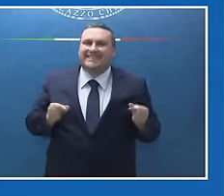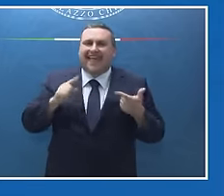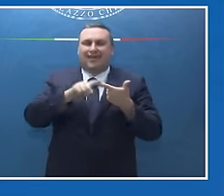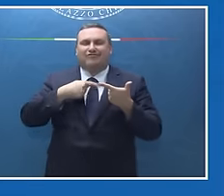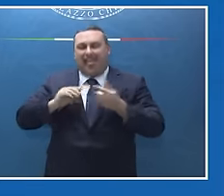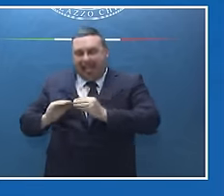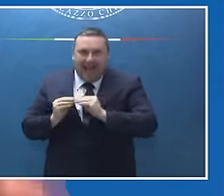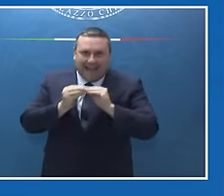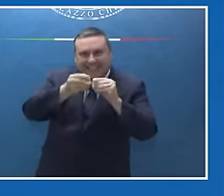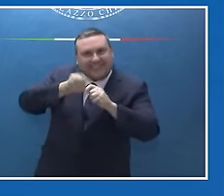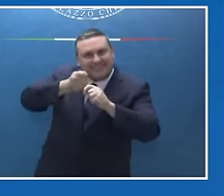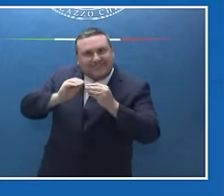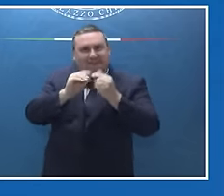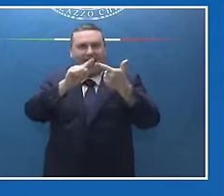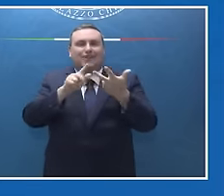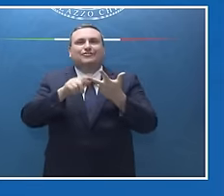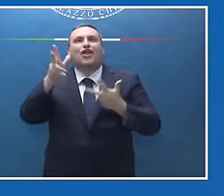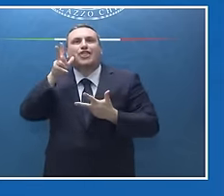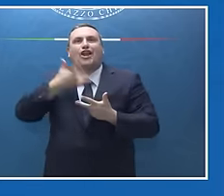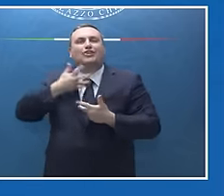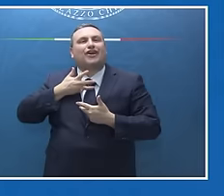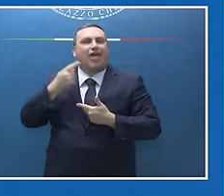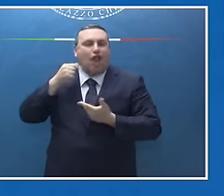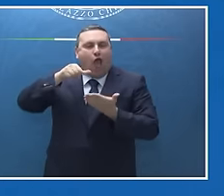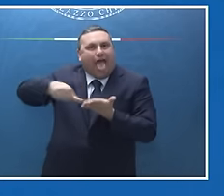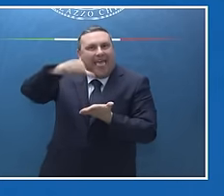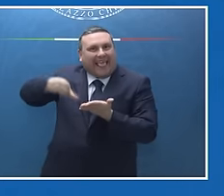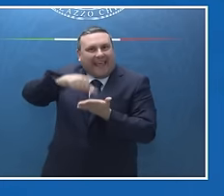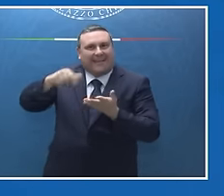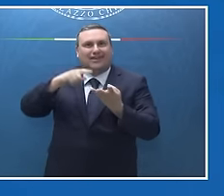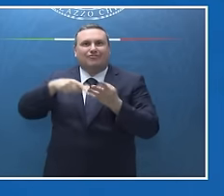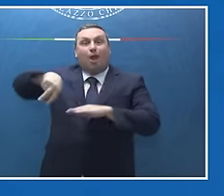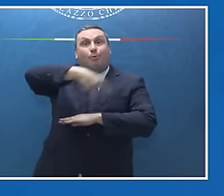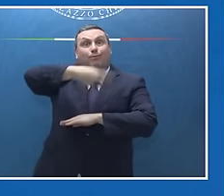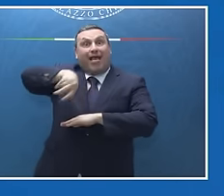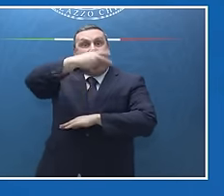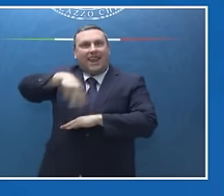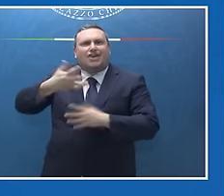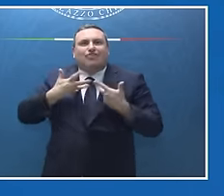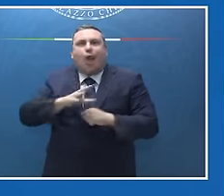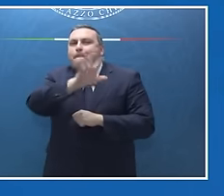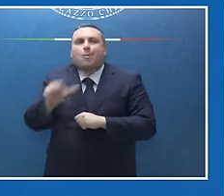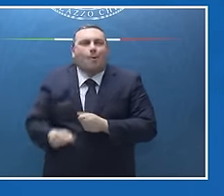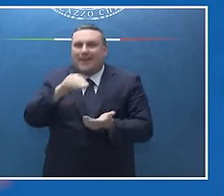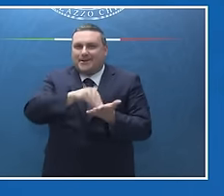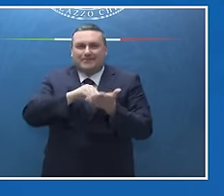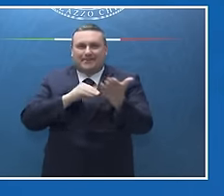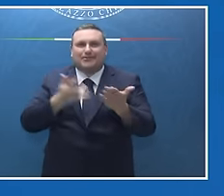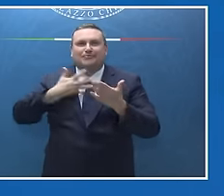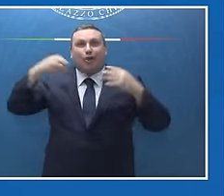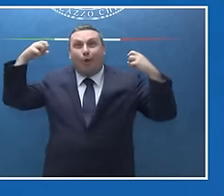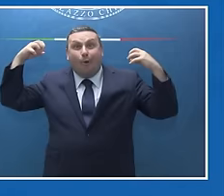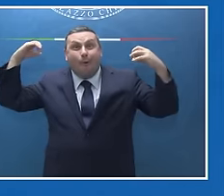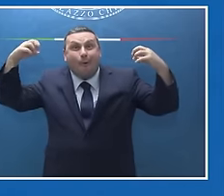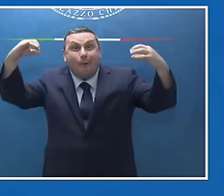artigiani, c'erano le signore che facevano le orecchiette a mano, c'era la taranta, c'era la Puglia, c'erano le luminarie